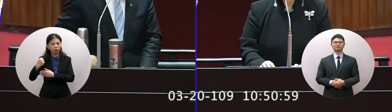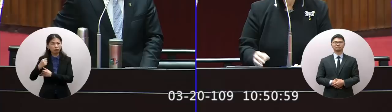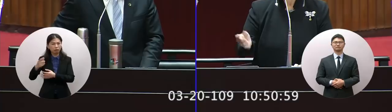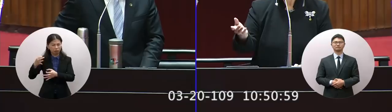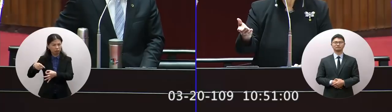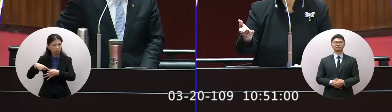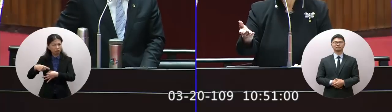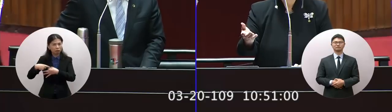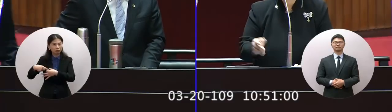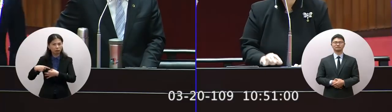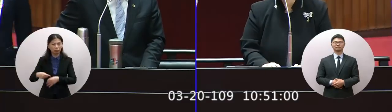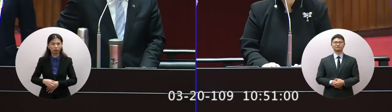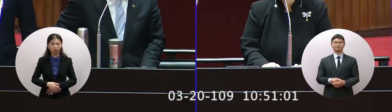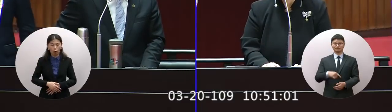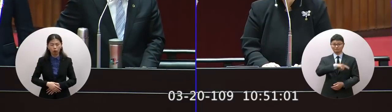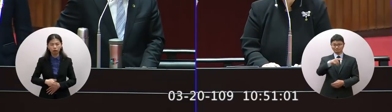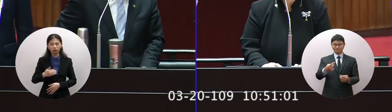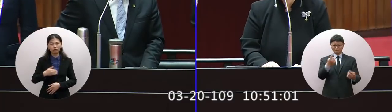我都來了